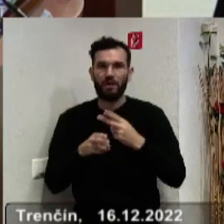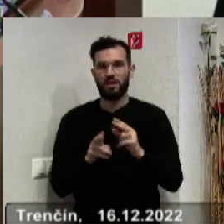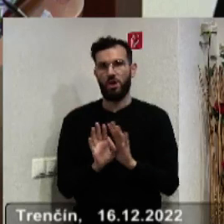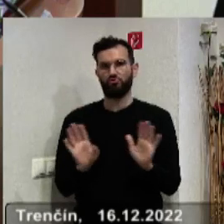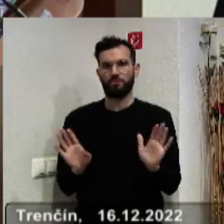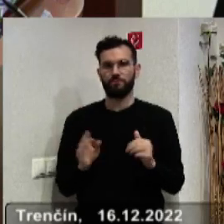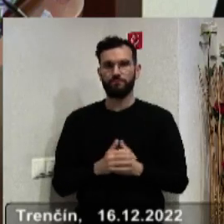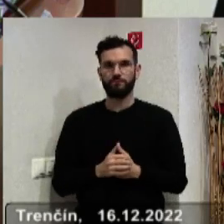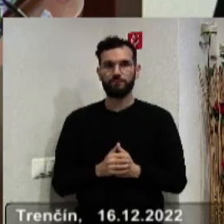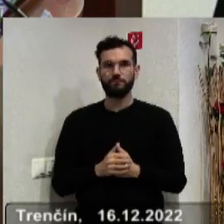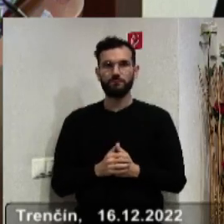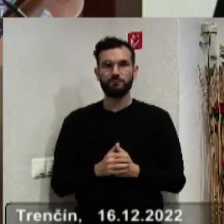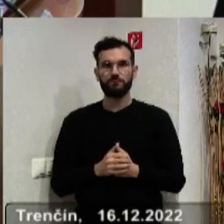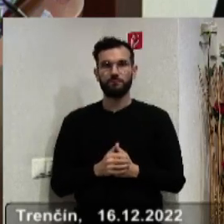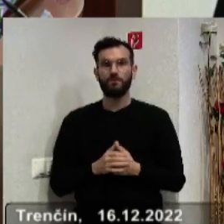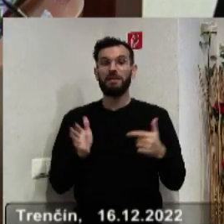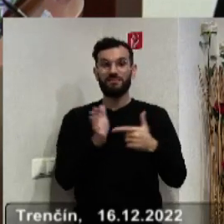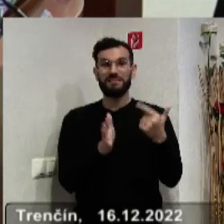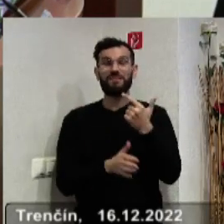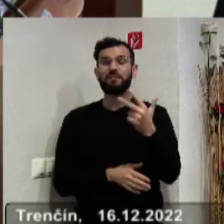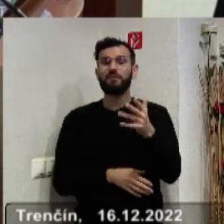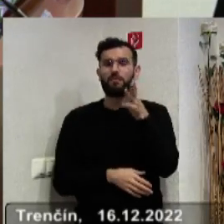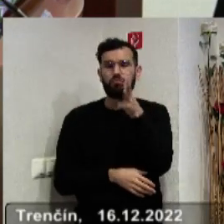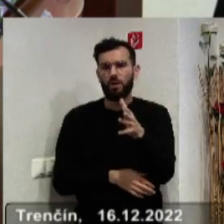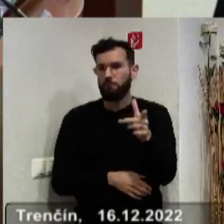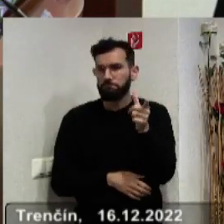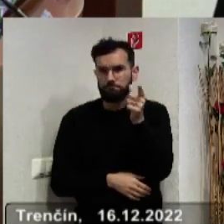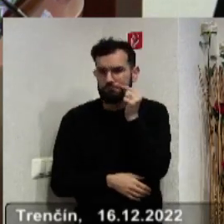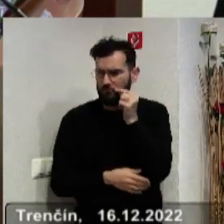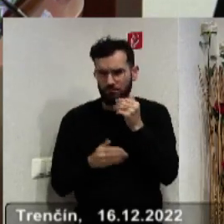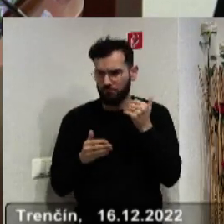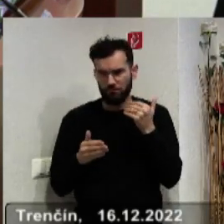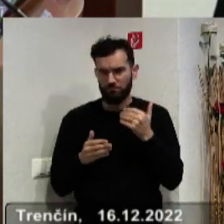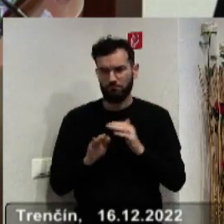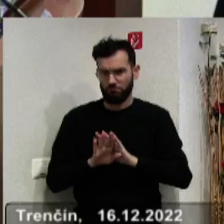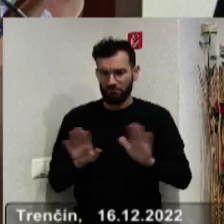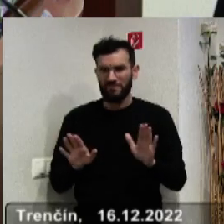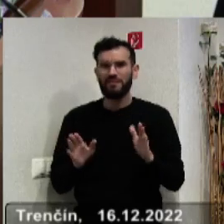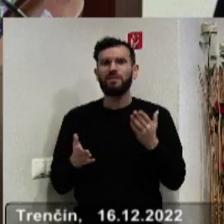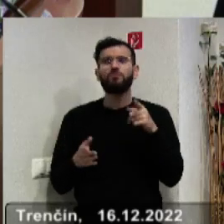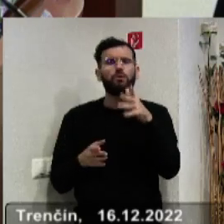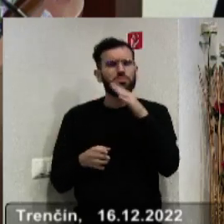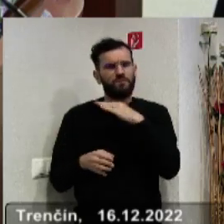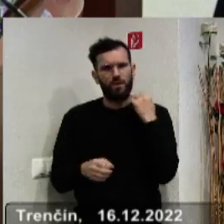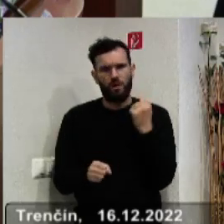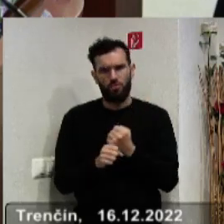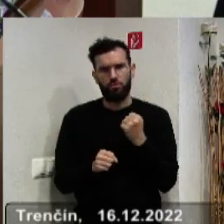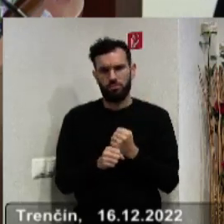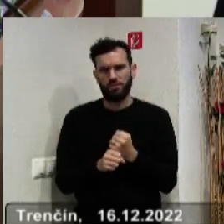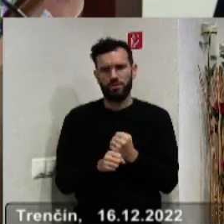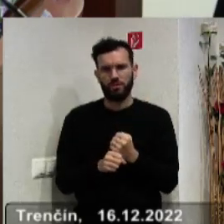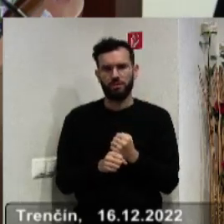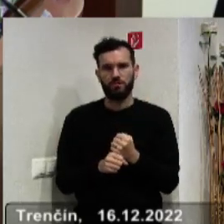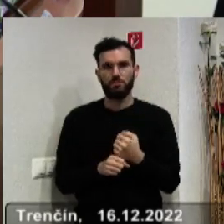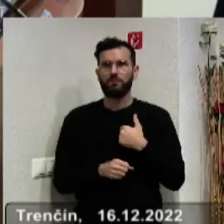ten rok 2023 uteče naozaj veľmi, veľmi rýchlo a to je ťažká robota. Ako ja som bol teraz,